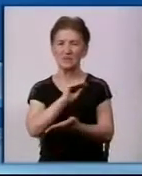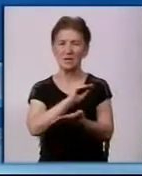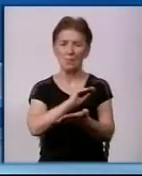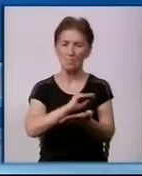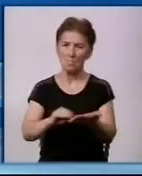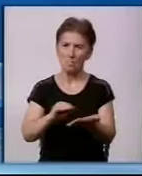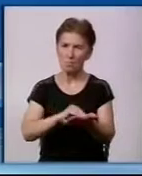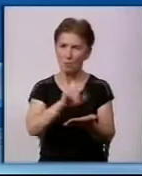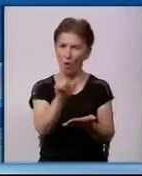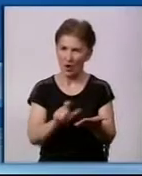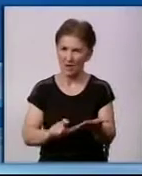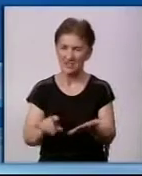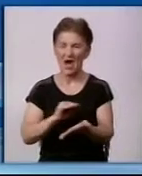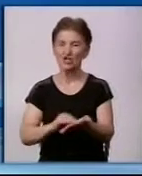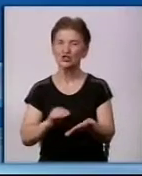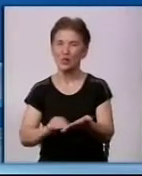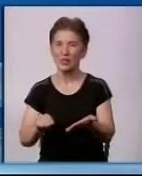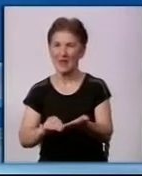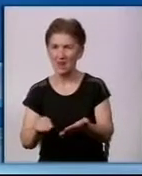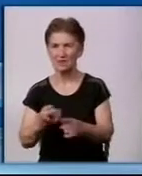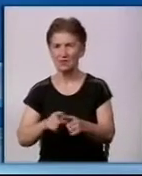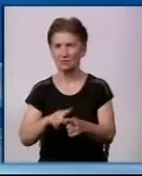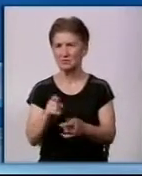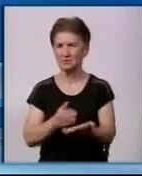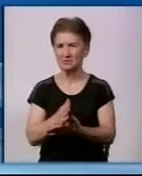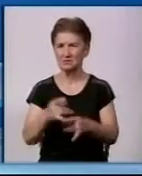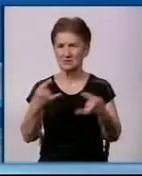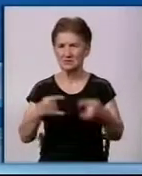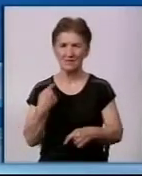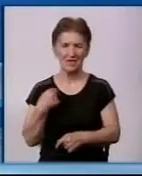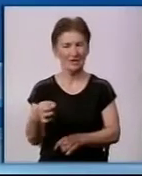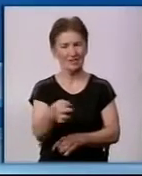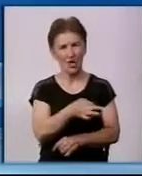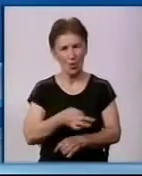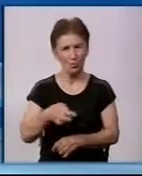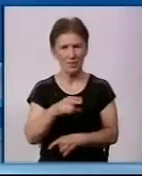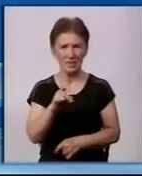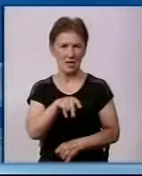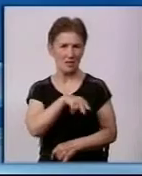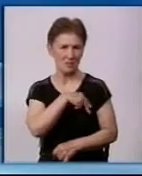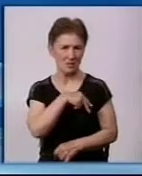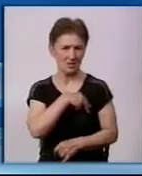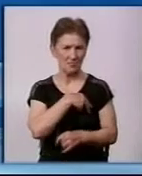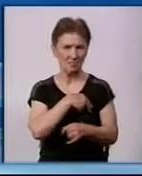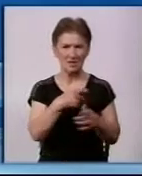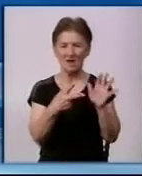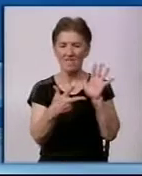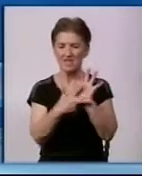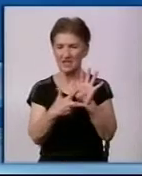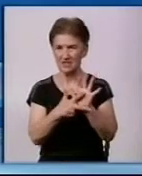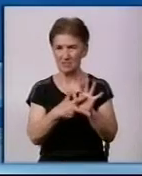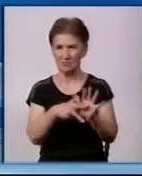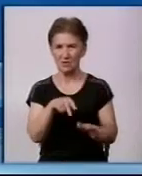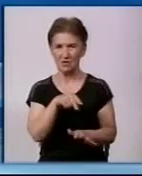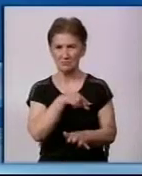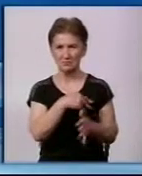який став першим заслуженим журналістом України у сфері телебачення в Кіровоградській області. На премію номінувалися вісім журналістів. Призовий фонд